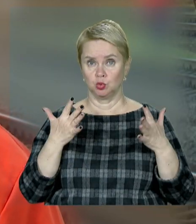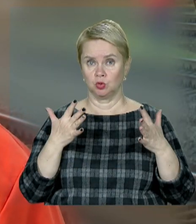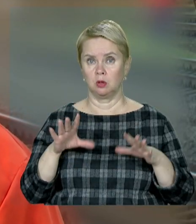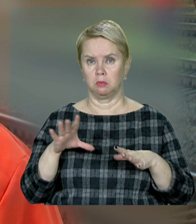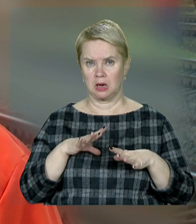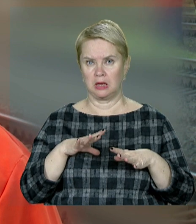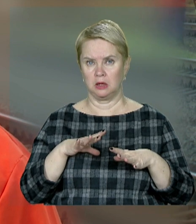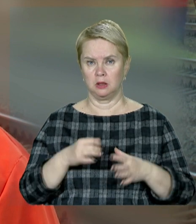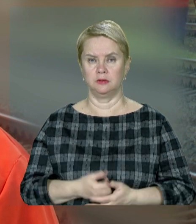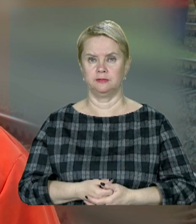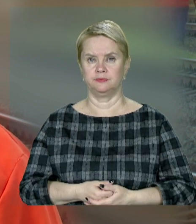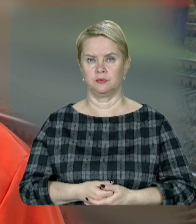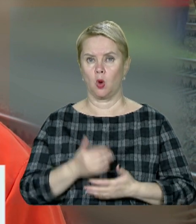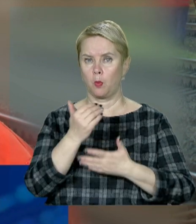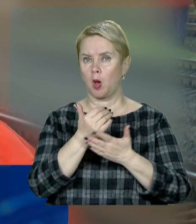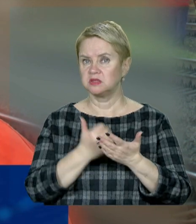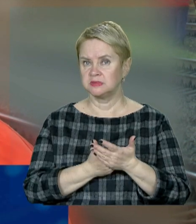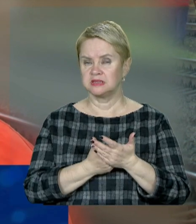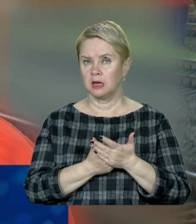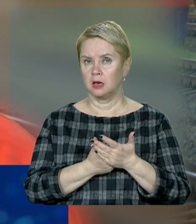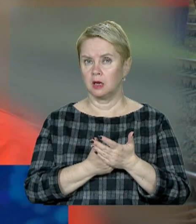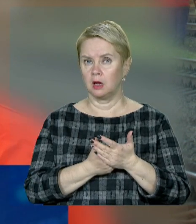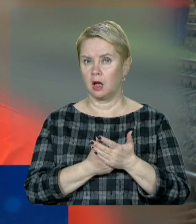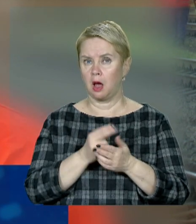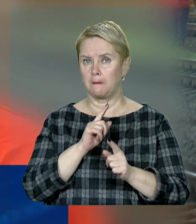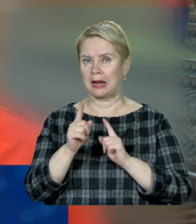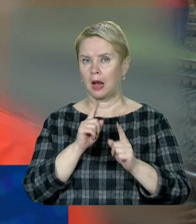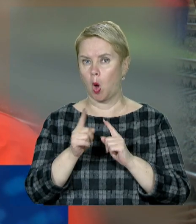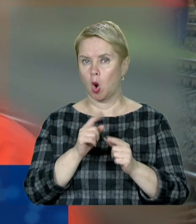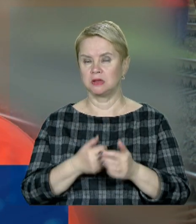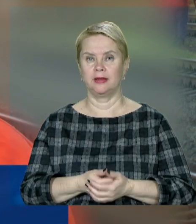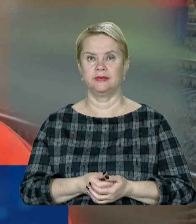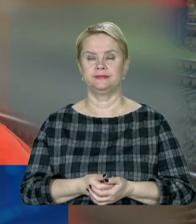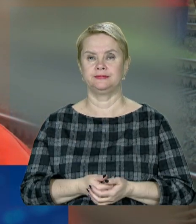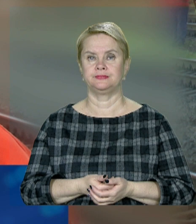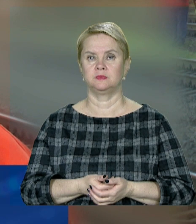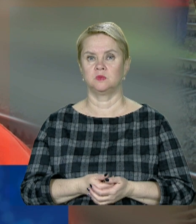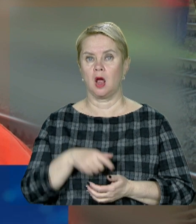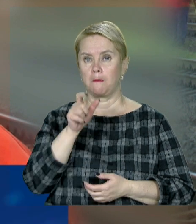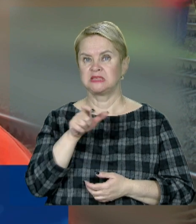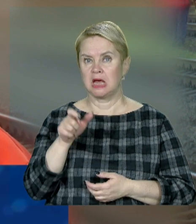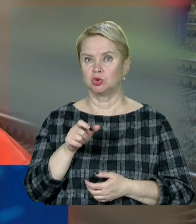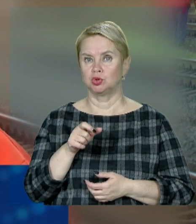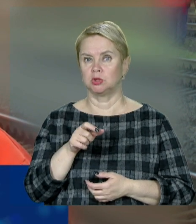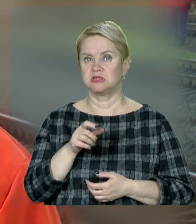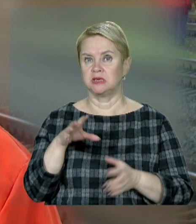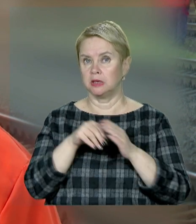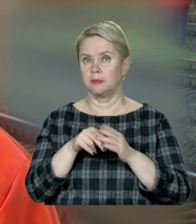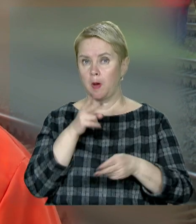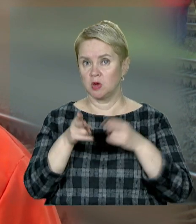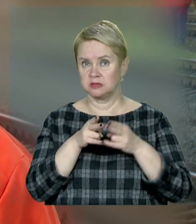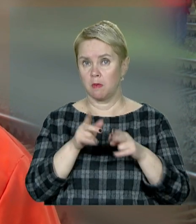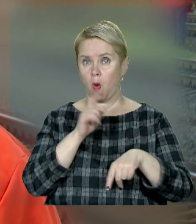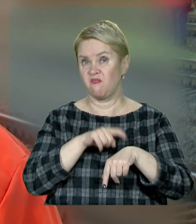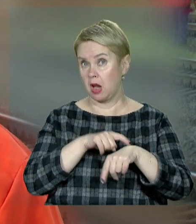були по розписанню пригородні і пасажирські поїзди. Вони слідували